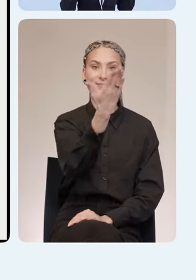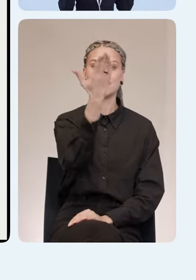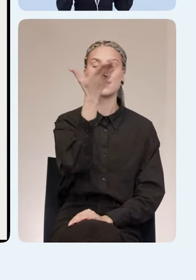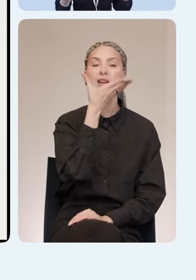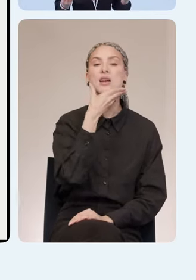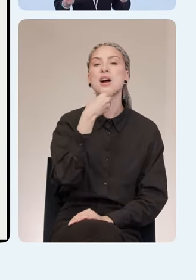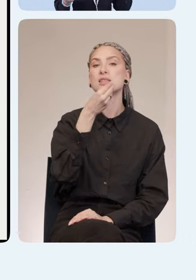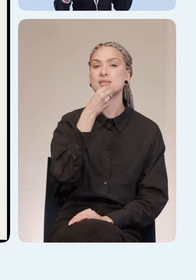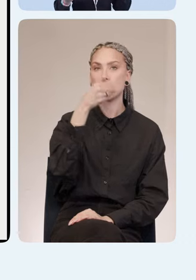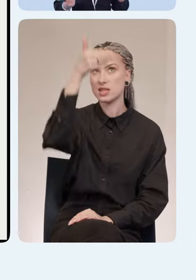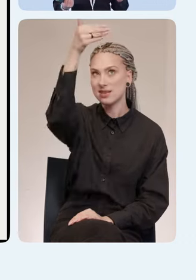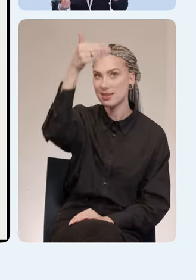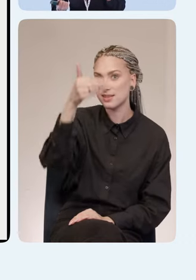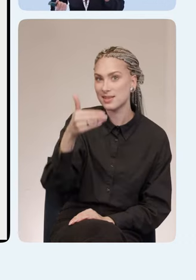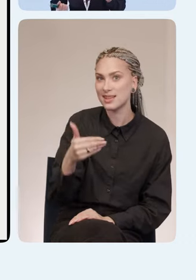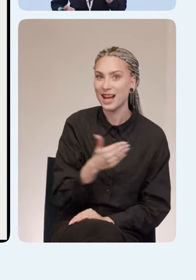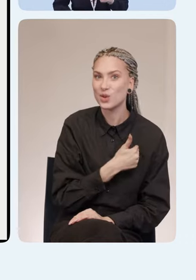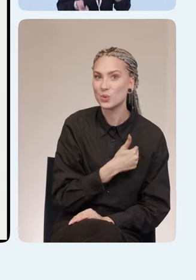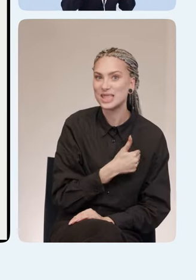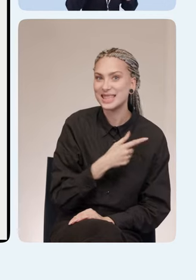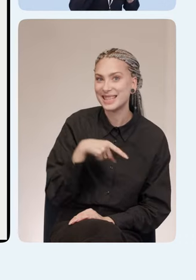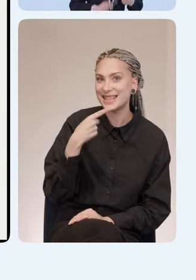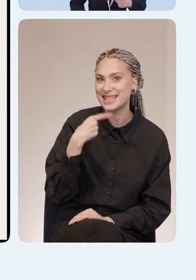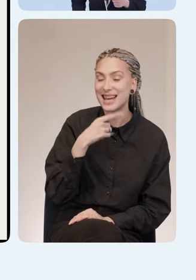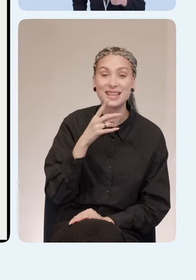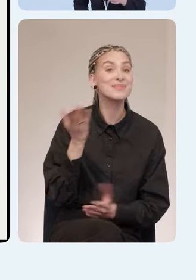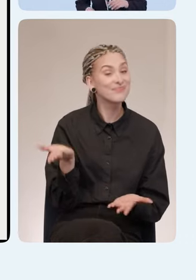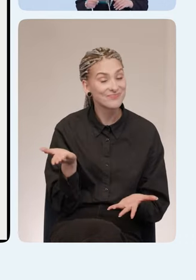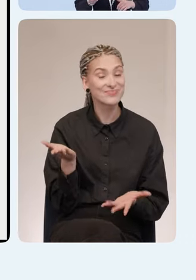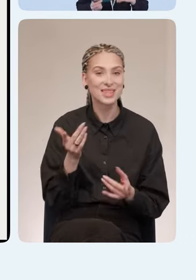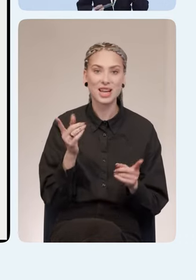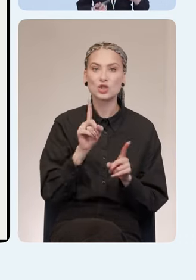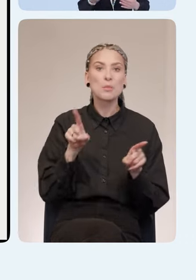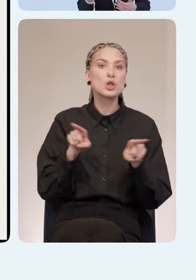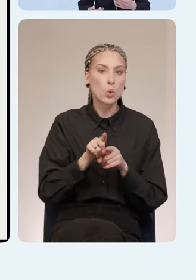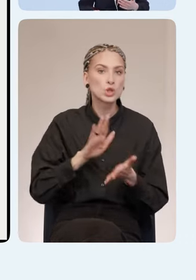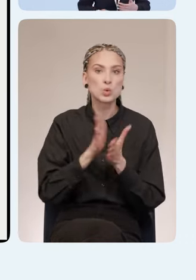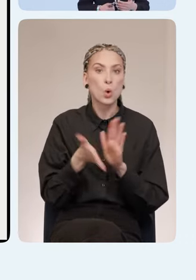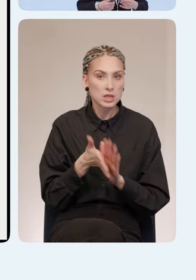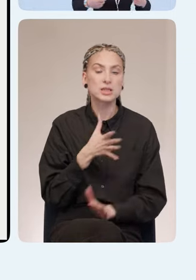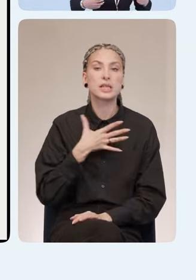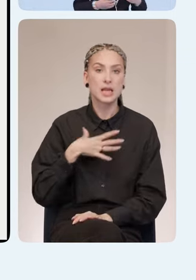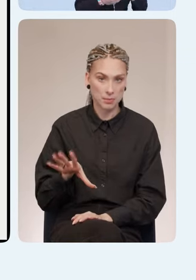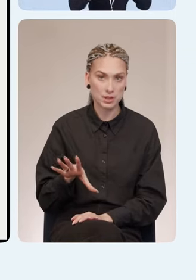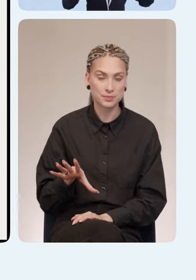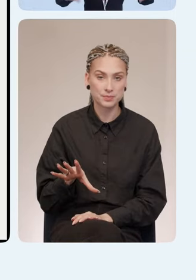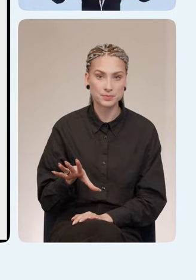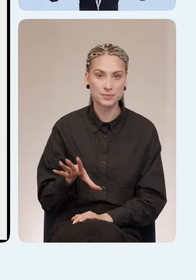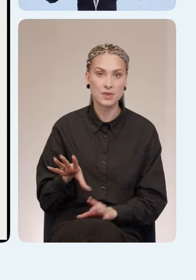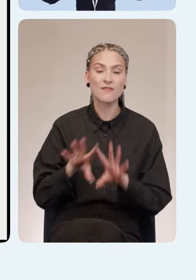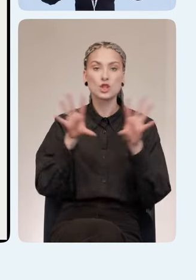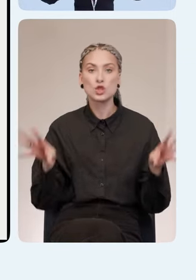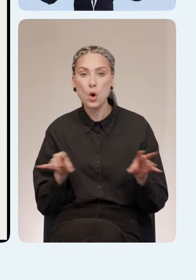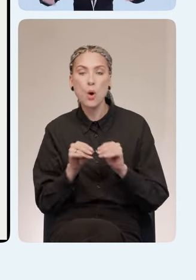Красивый тыл, так и хочется сказать. Так вот, чтобы такой ситуации не было, а все